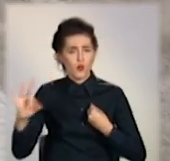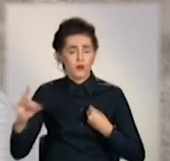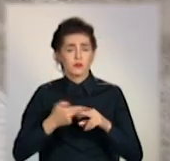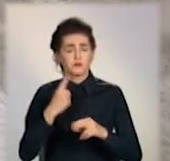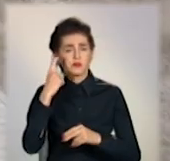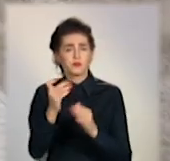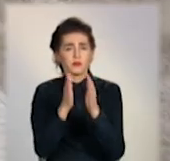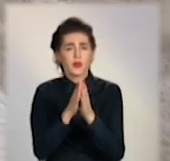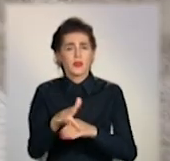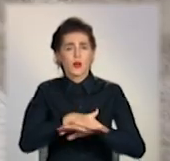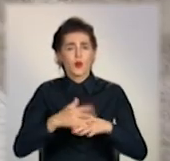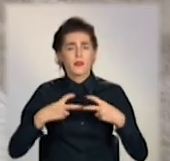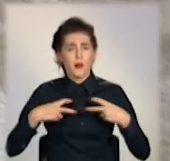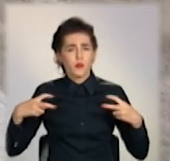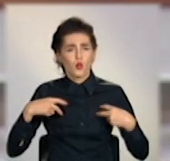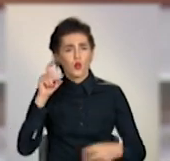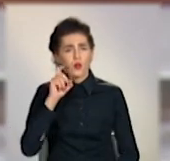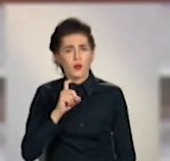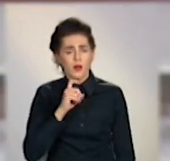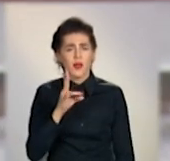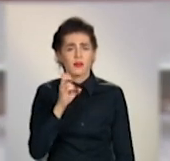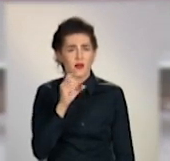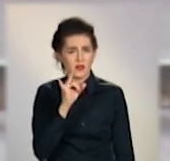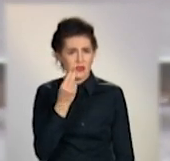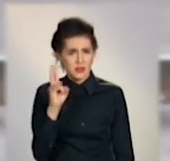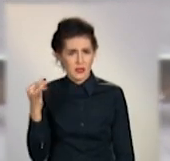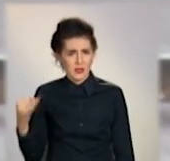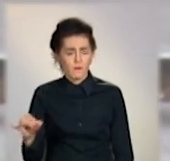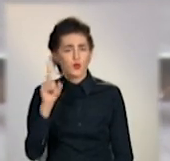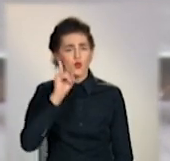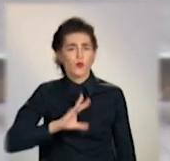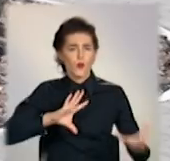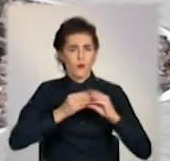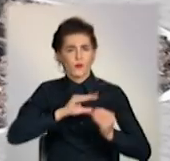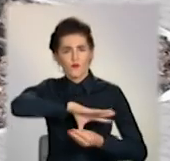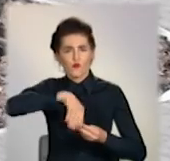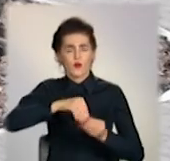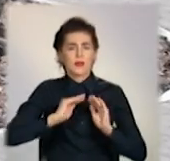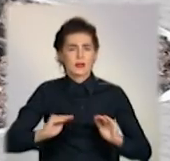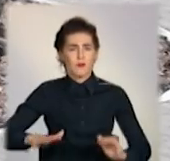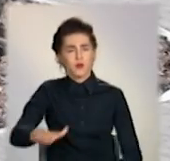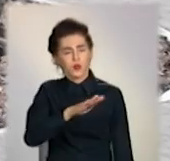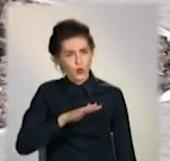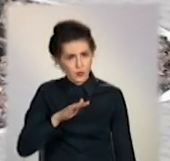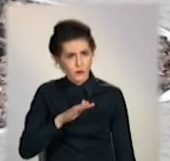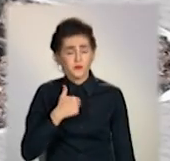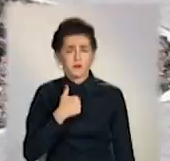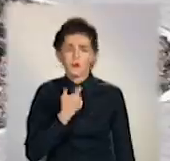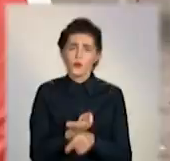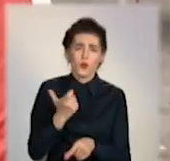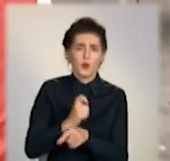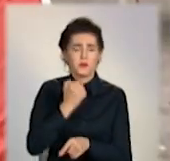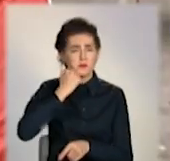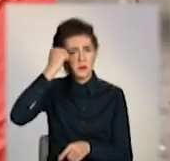допомогу до народного депутата України Вадима Новинського, аби укомплектувати дитячий майданчик. Ми дуже вдячні за цю допомогу,